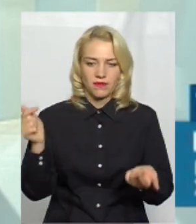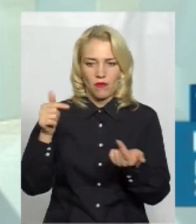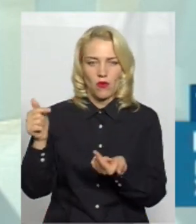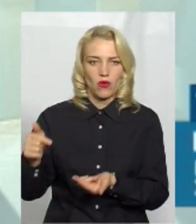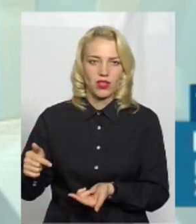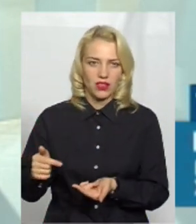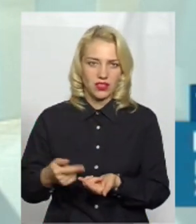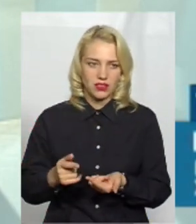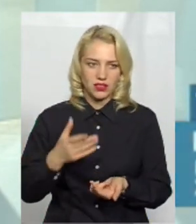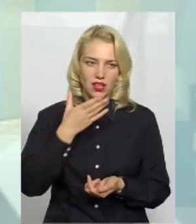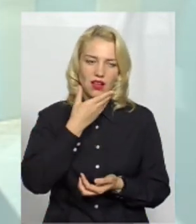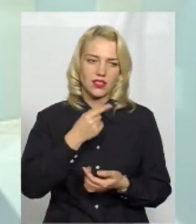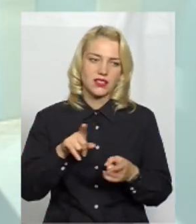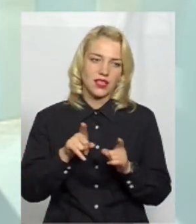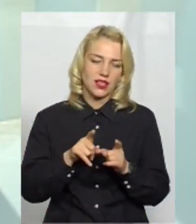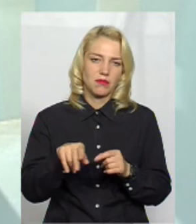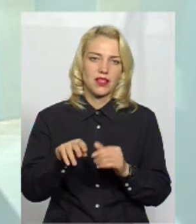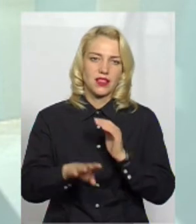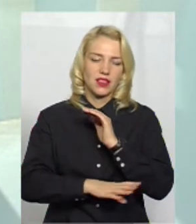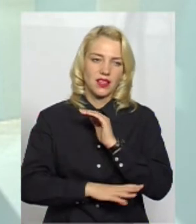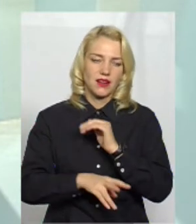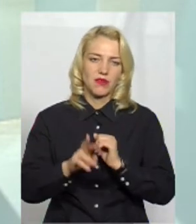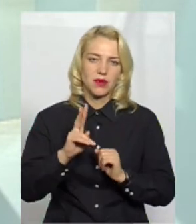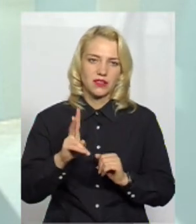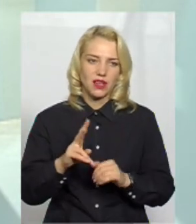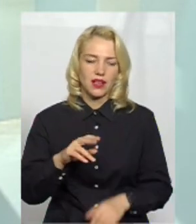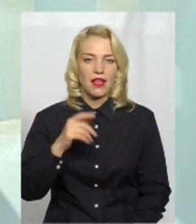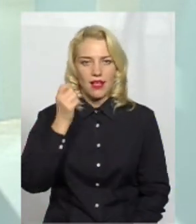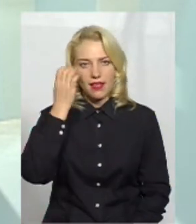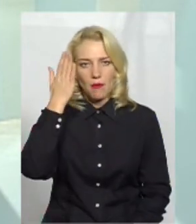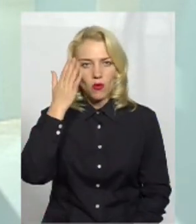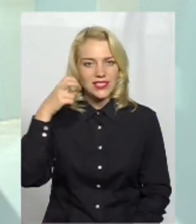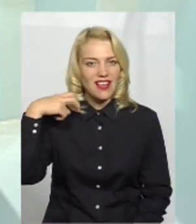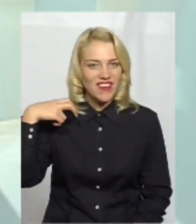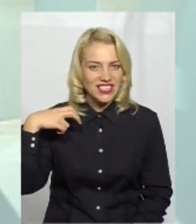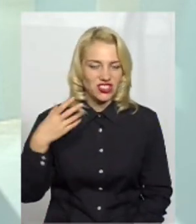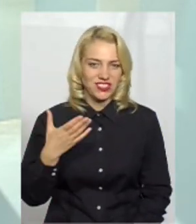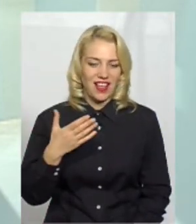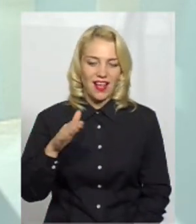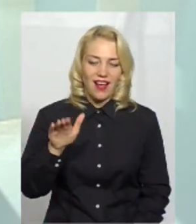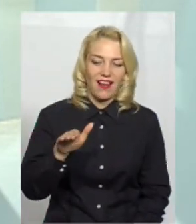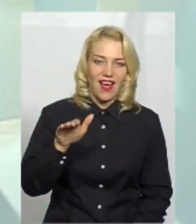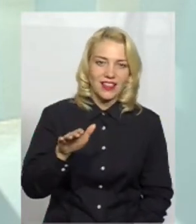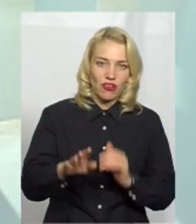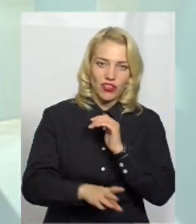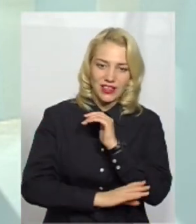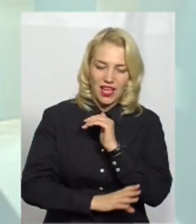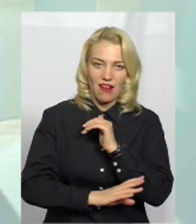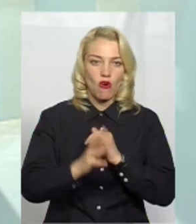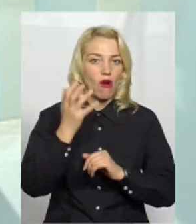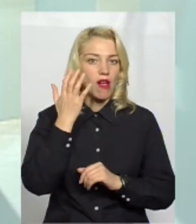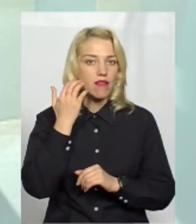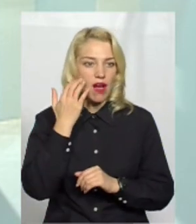з такими декоративними деревами, як японська вишня, карликове, яблуня, тобто такі